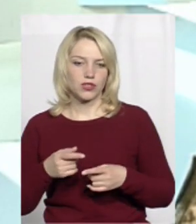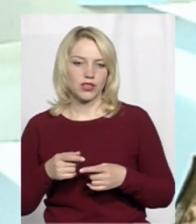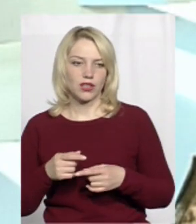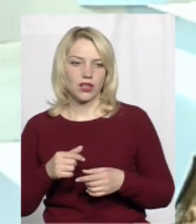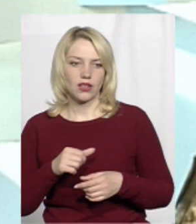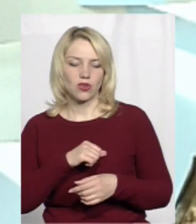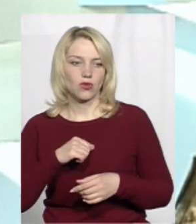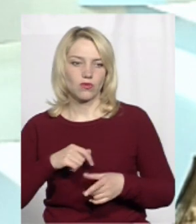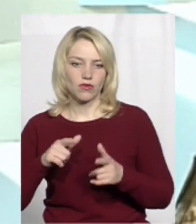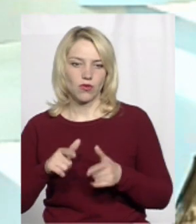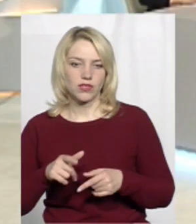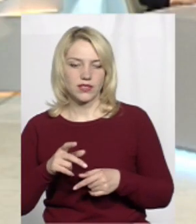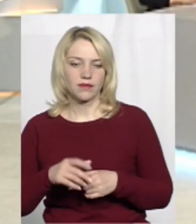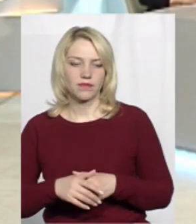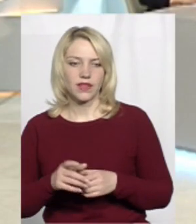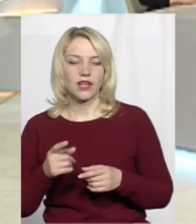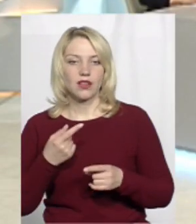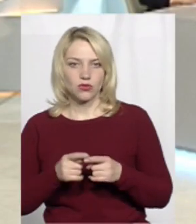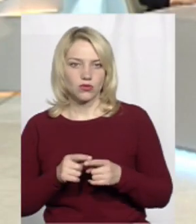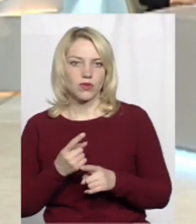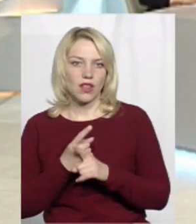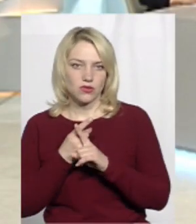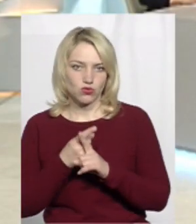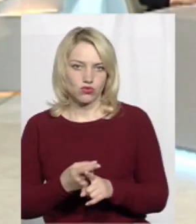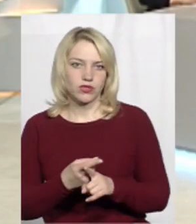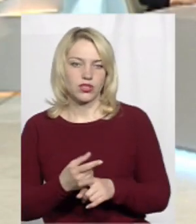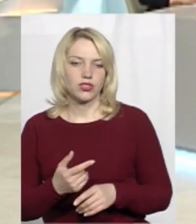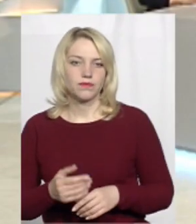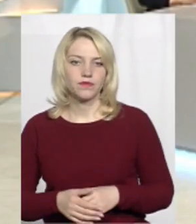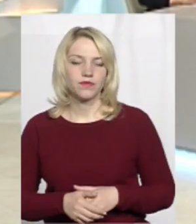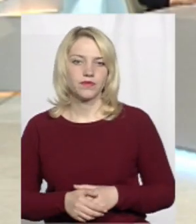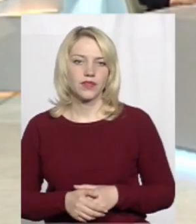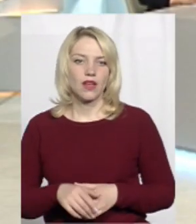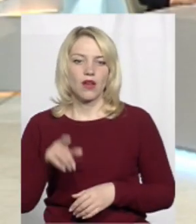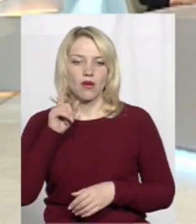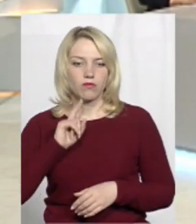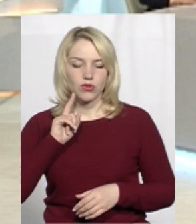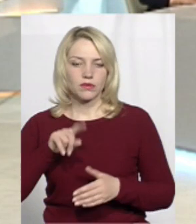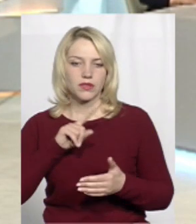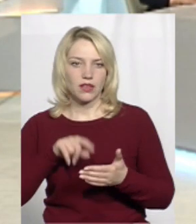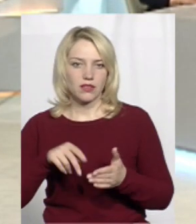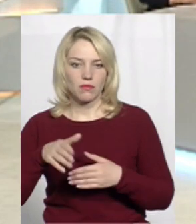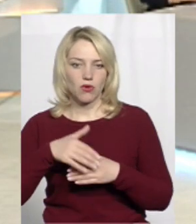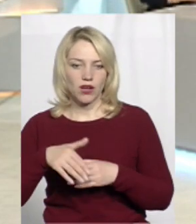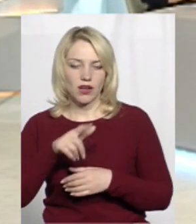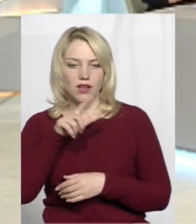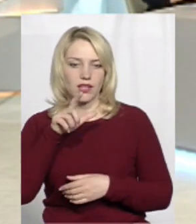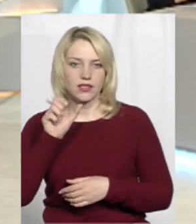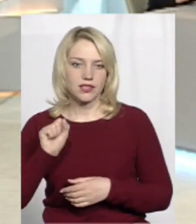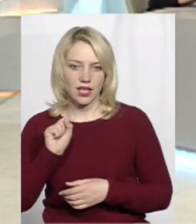ми йдемо на зустріч. Тобто, поки що питання покарання за